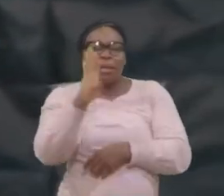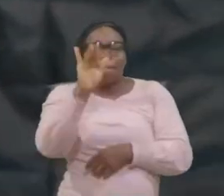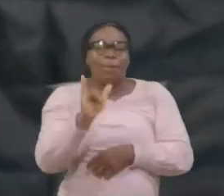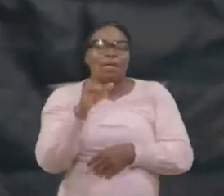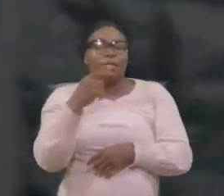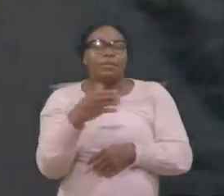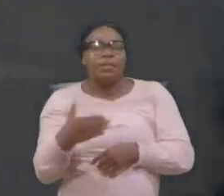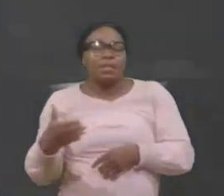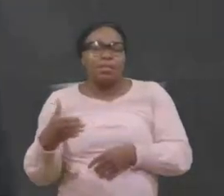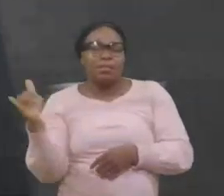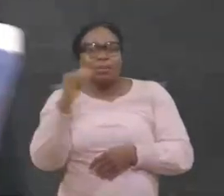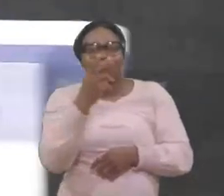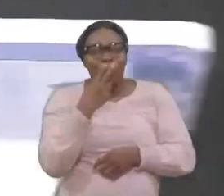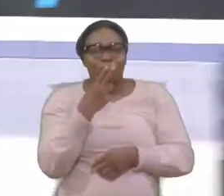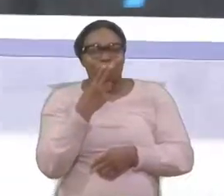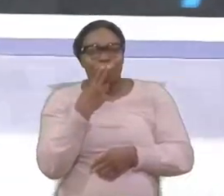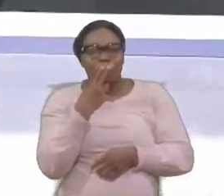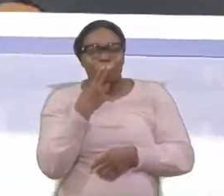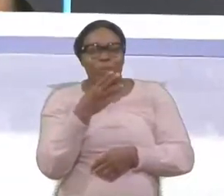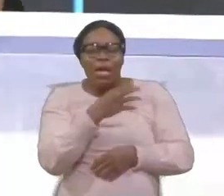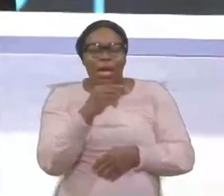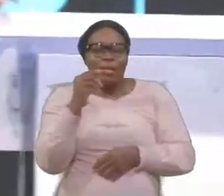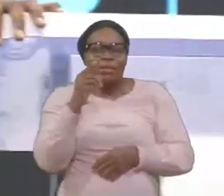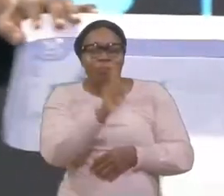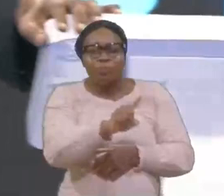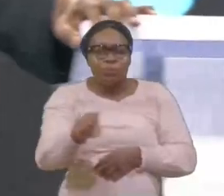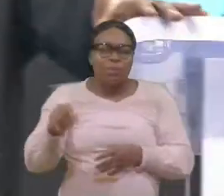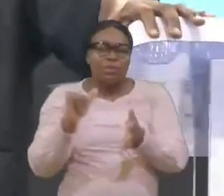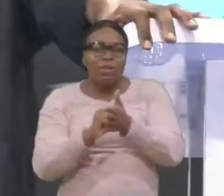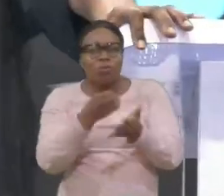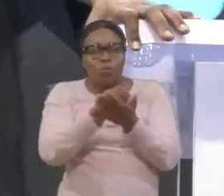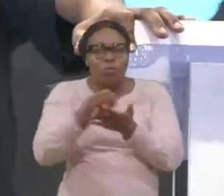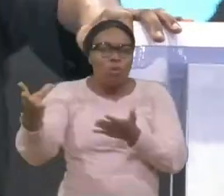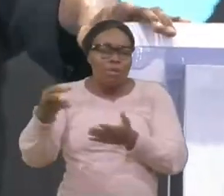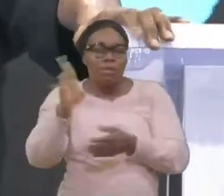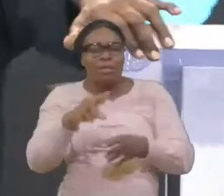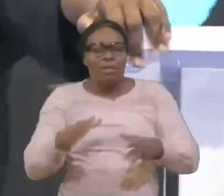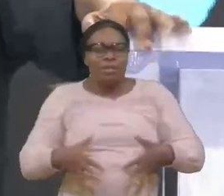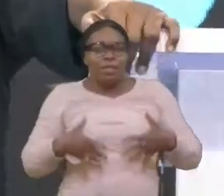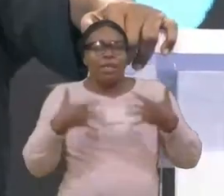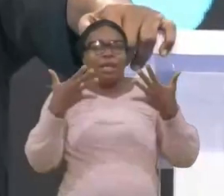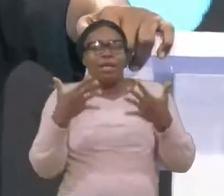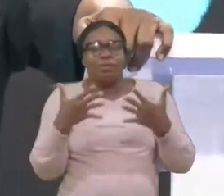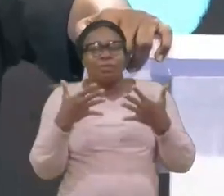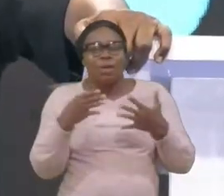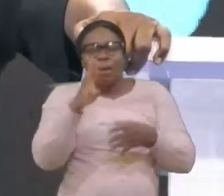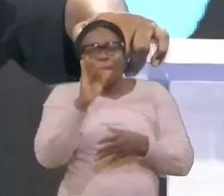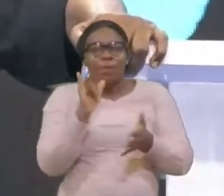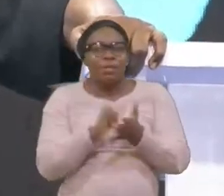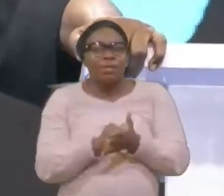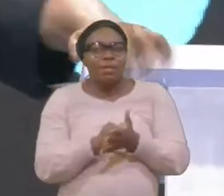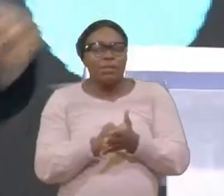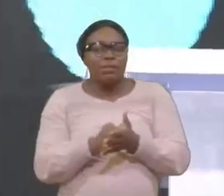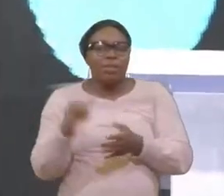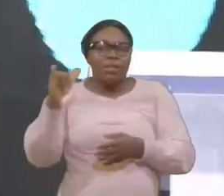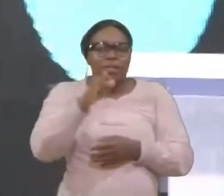ce que nous fumons ce qui gaspillent leur vie en buvant le problème qu'ils boivent ils boivent